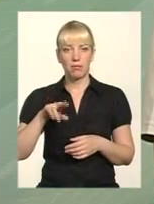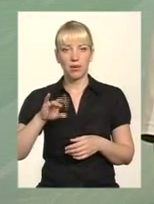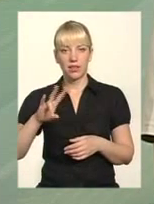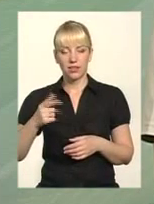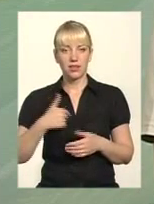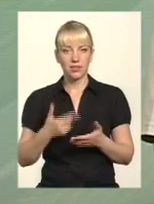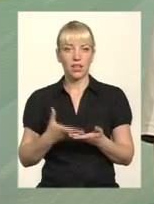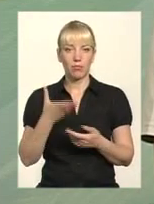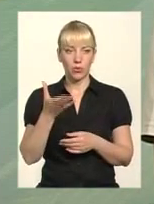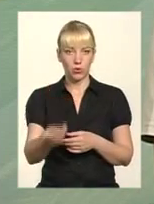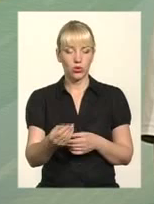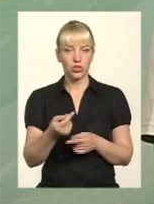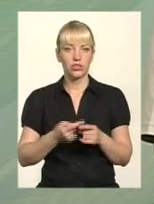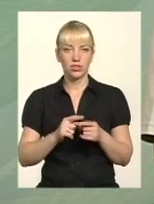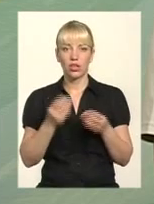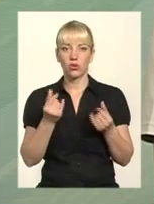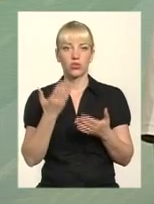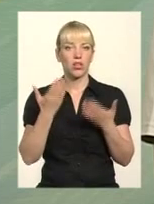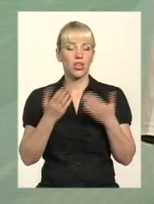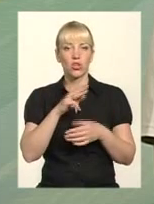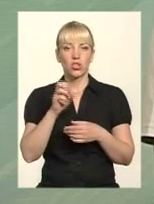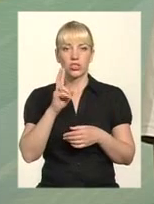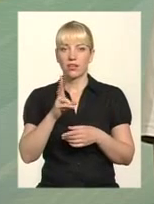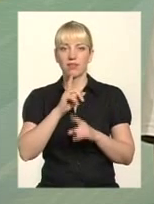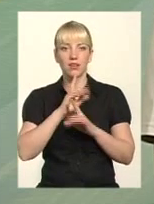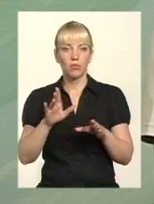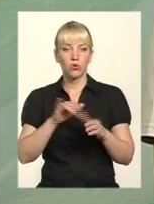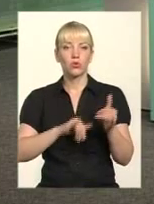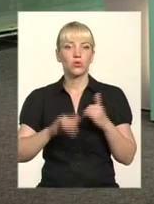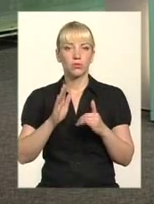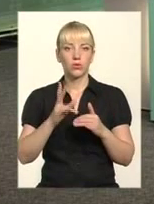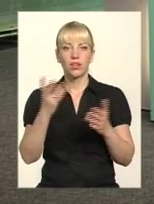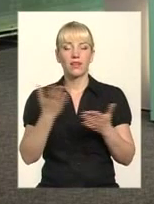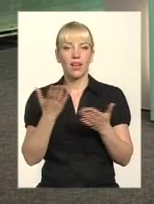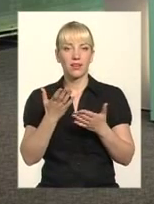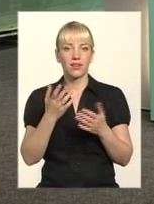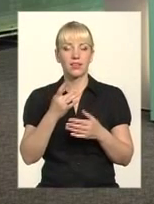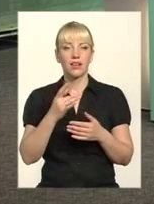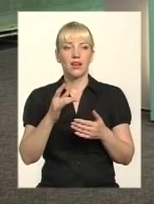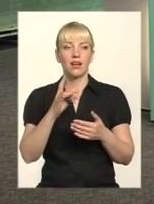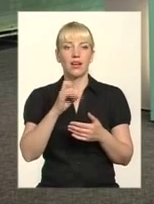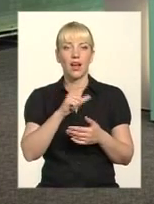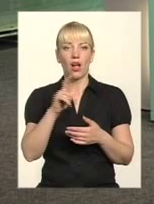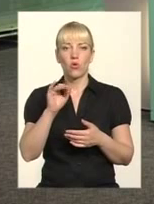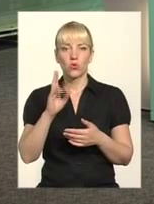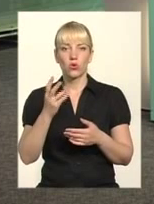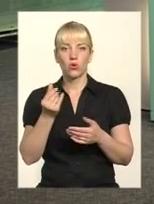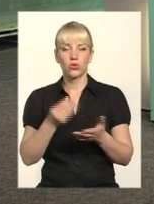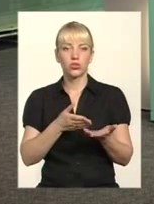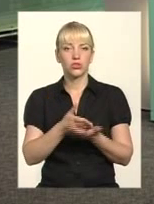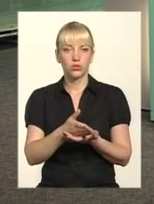ці гроші, якщо ЖЕКів вже не буде, куди вони будуть, на який рахунок йти, куди вони дінуться? Скажіть, будь ласка.